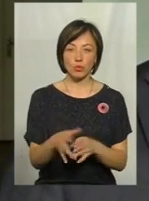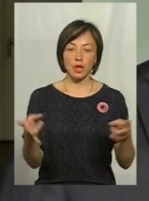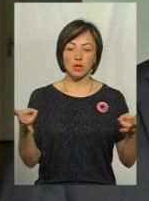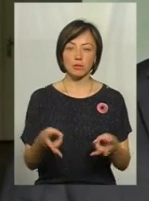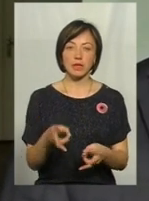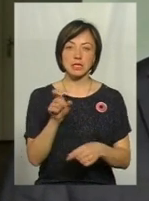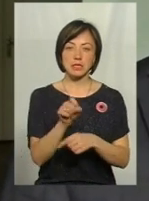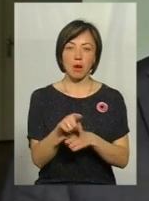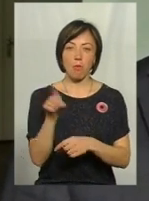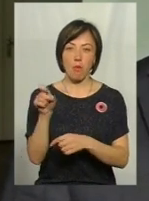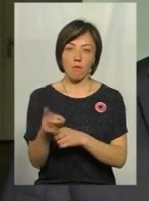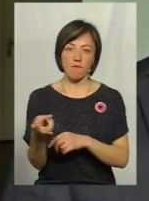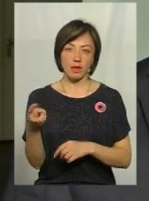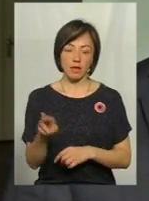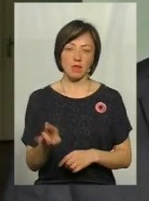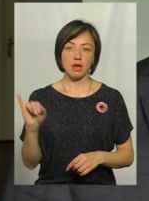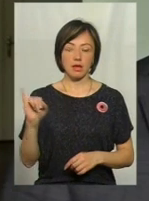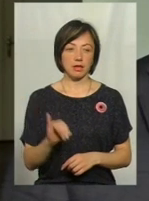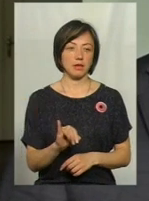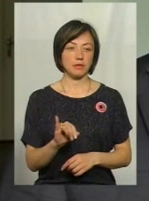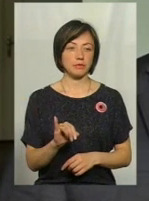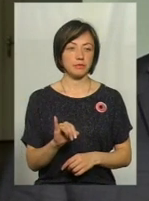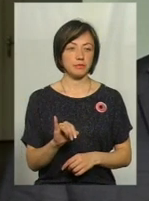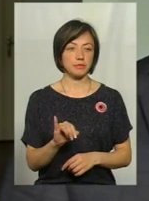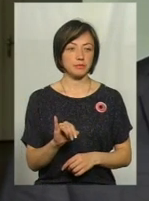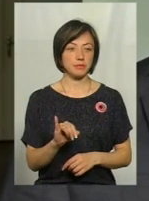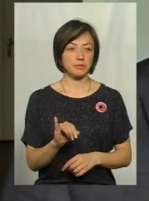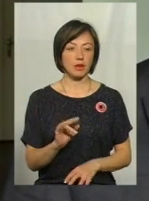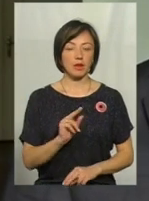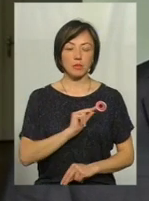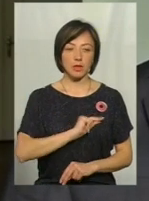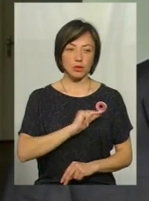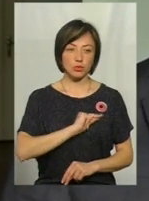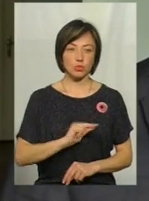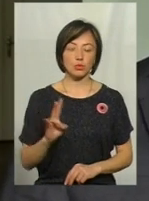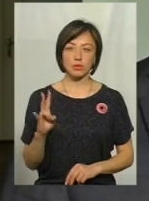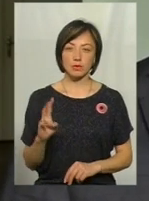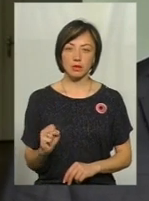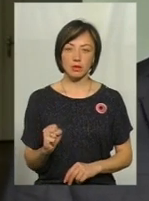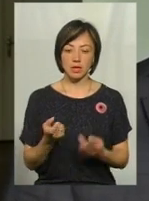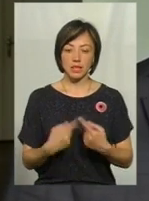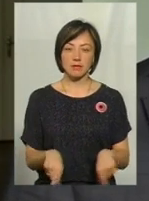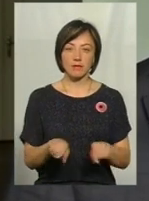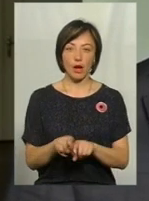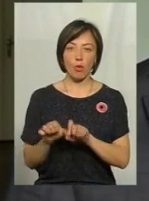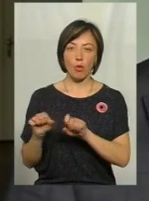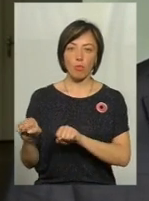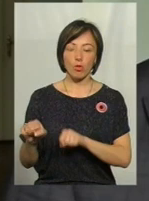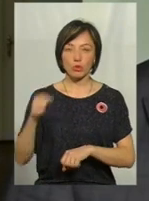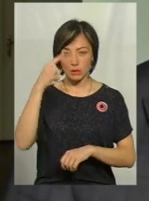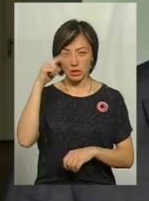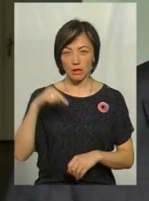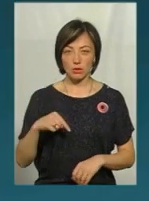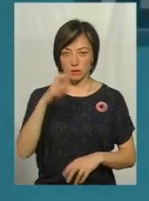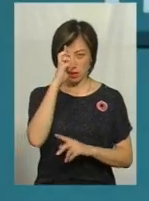замовлення, власне, і працюють на сферу обороноздатності країни.